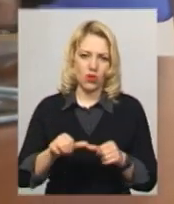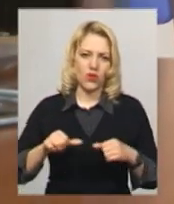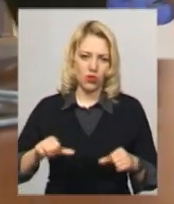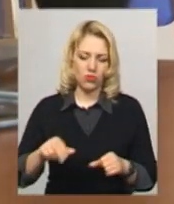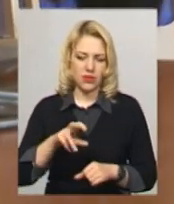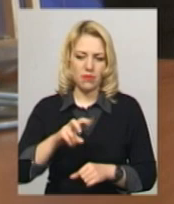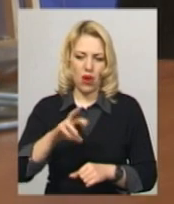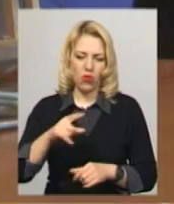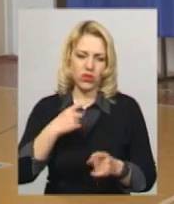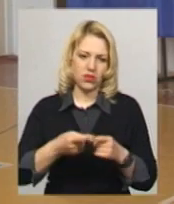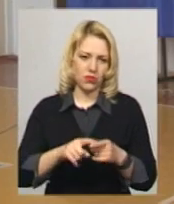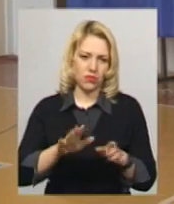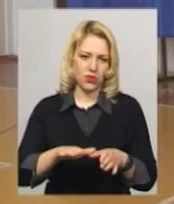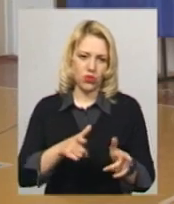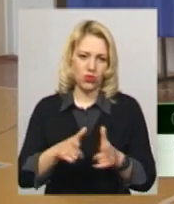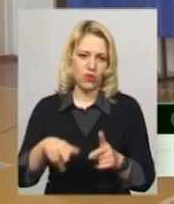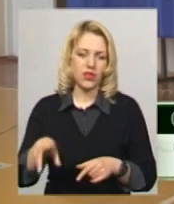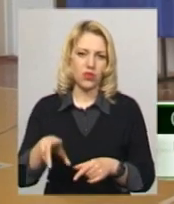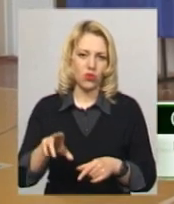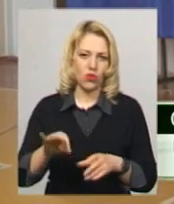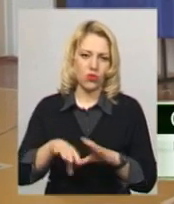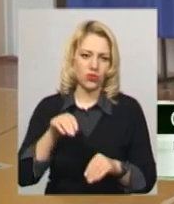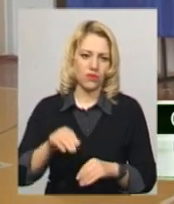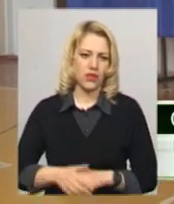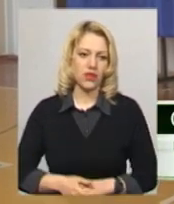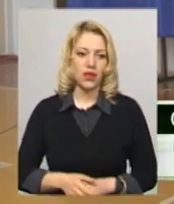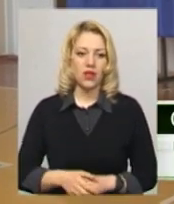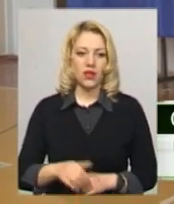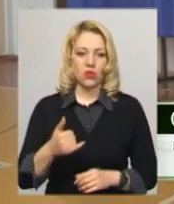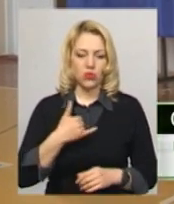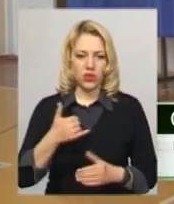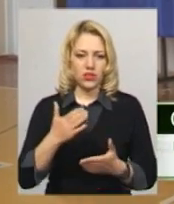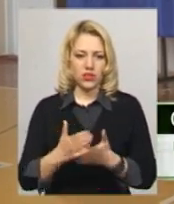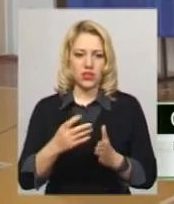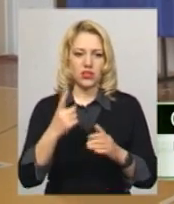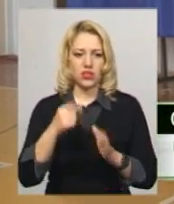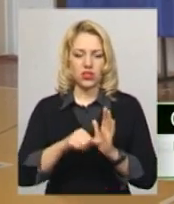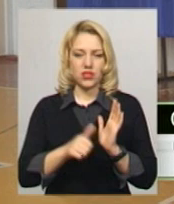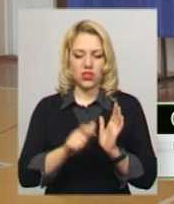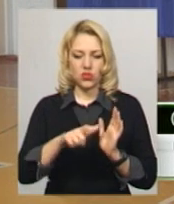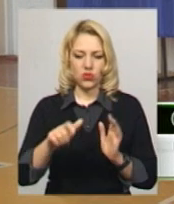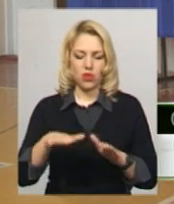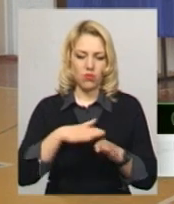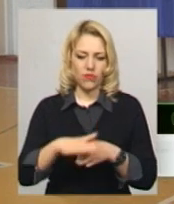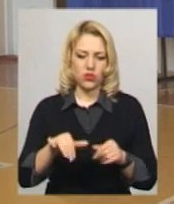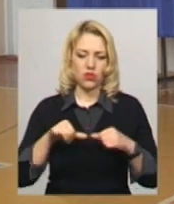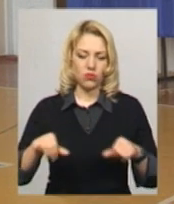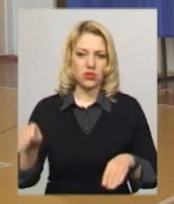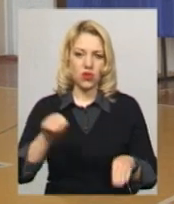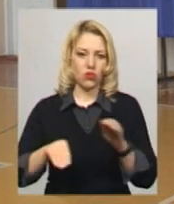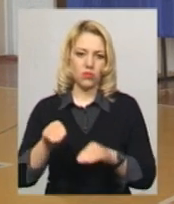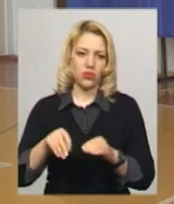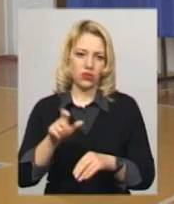дільниця готова до голосування. У нас члени комісії 16 людей, тобто повністю комісія укомплектована,